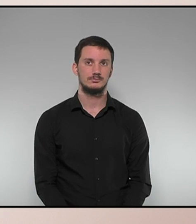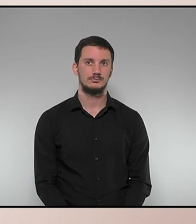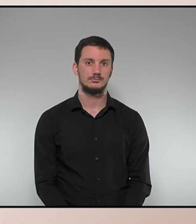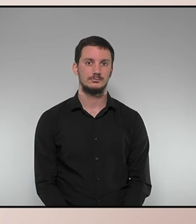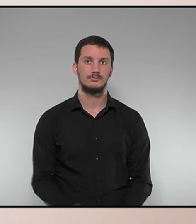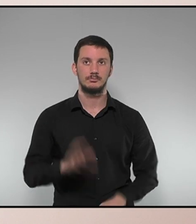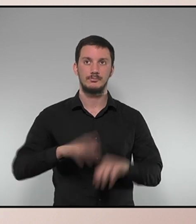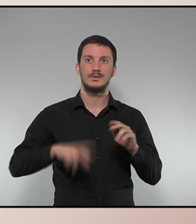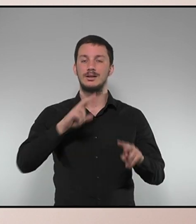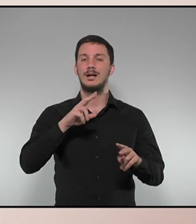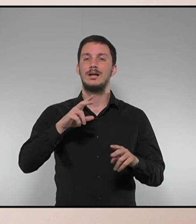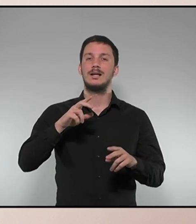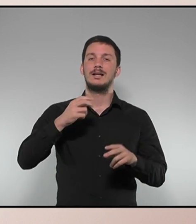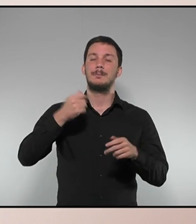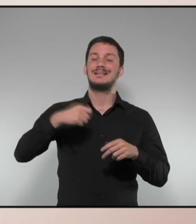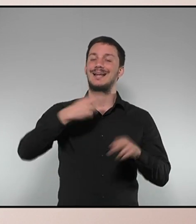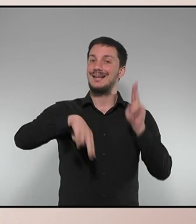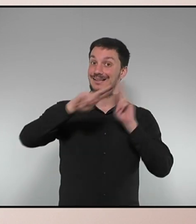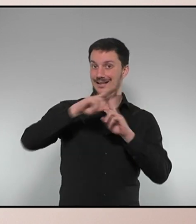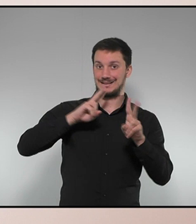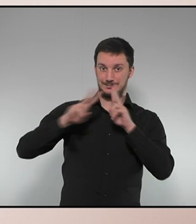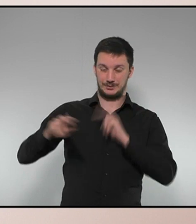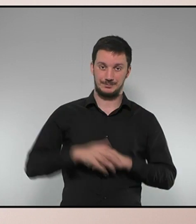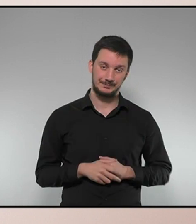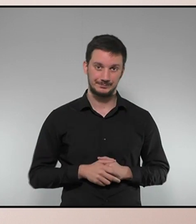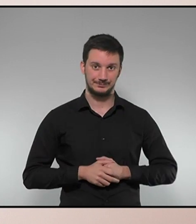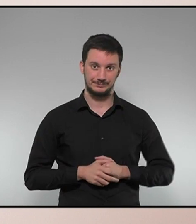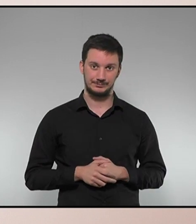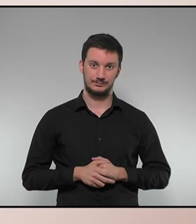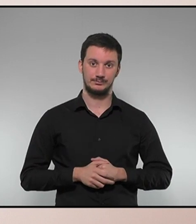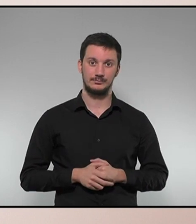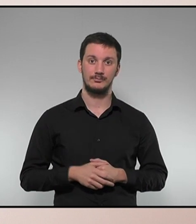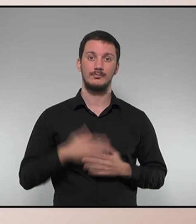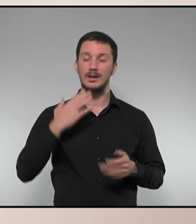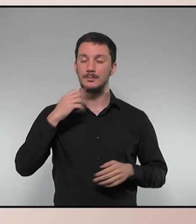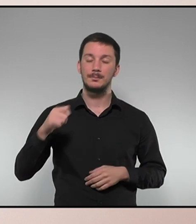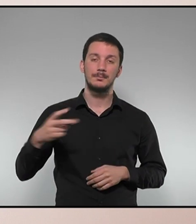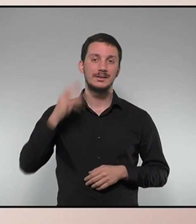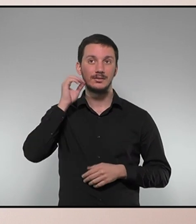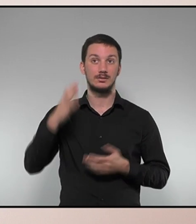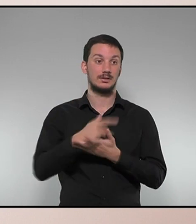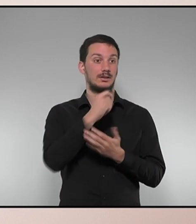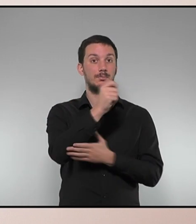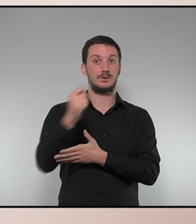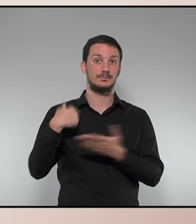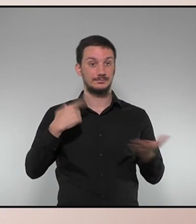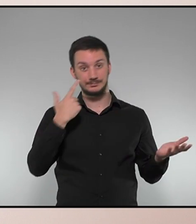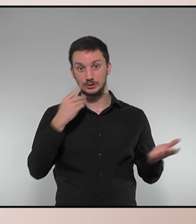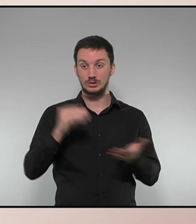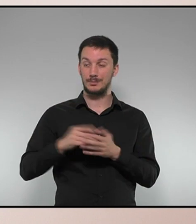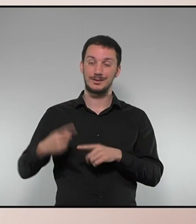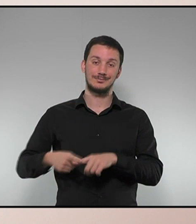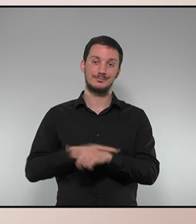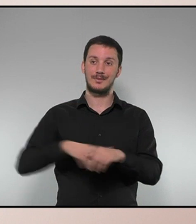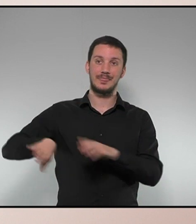Per respondre a la paraula, el president de la Generalitat. Moltes gràcies, vicepresidenta. Diputades, diputats, hem vist com, de nou, l'extrema